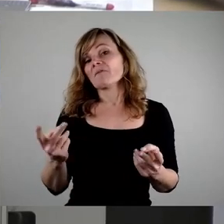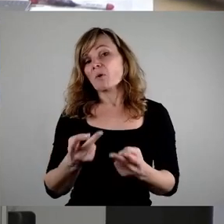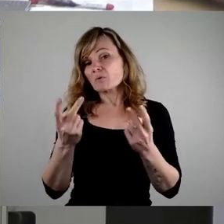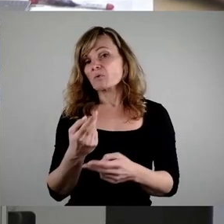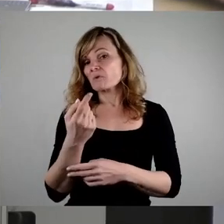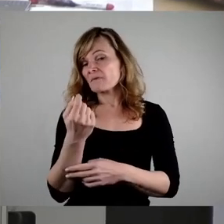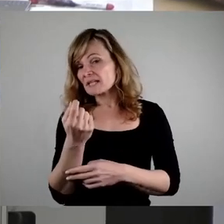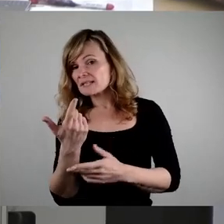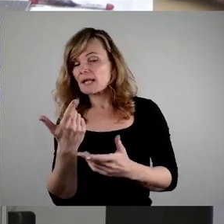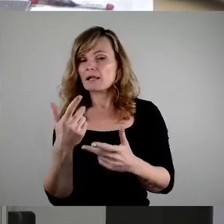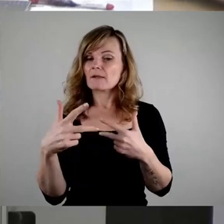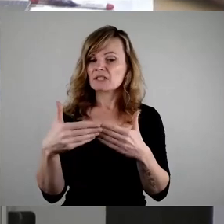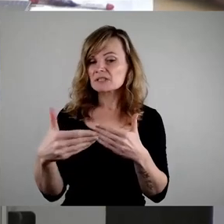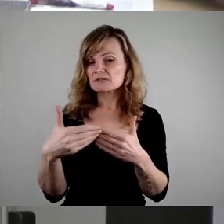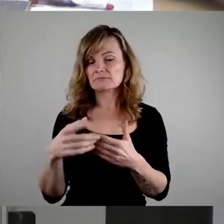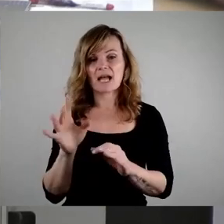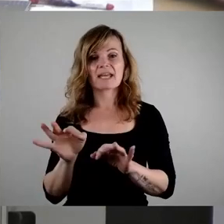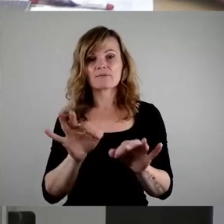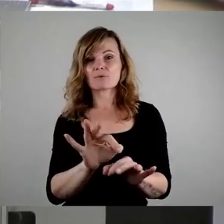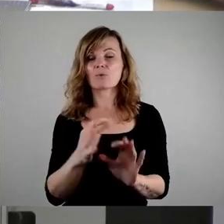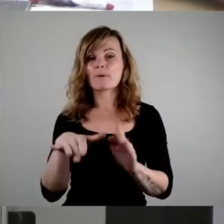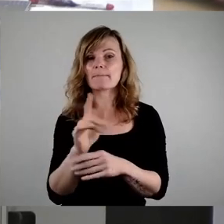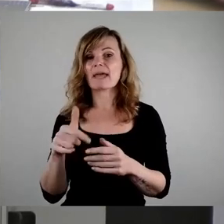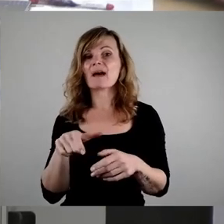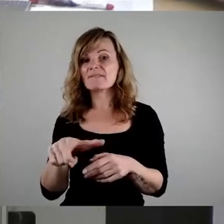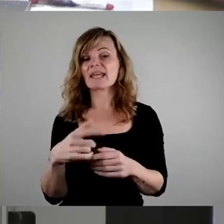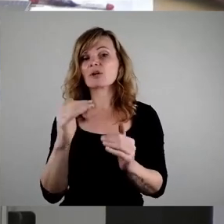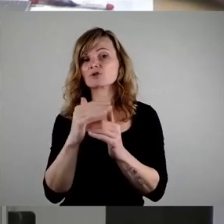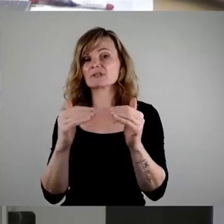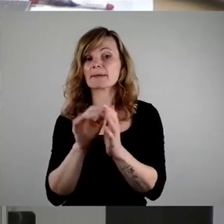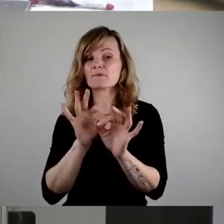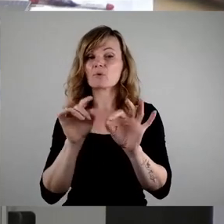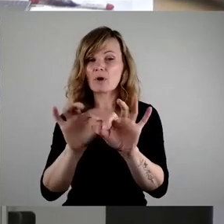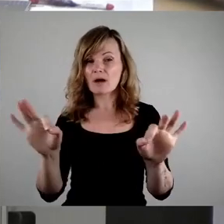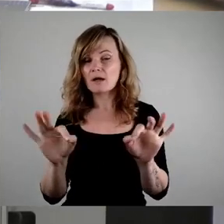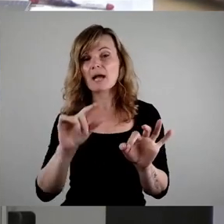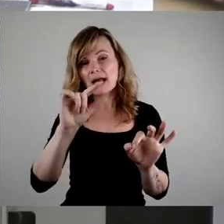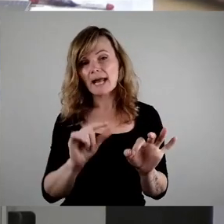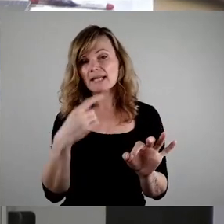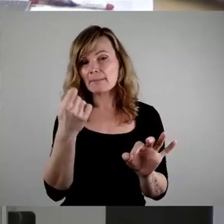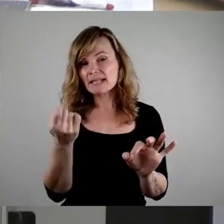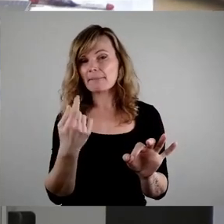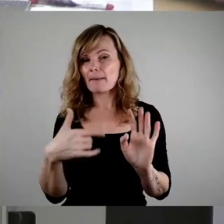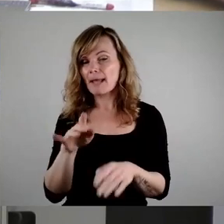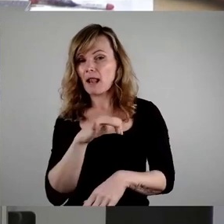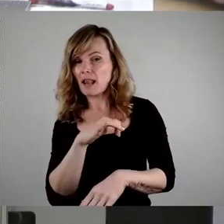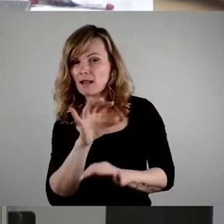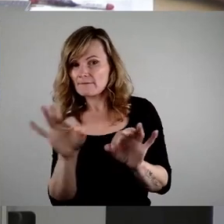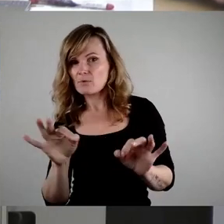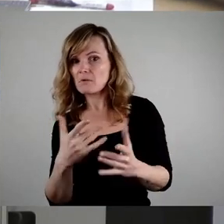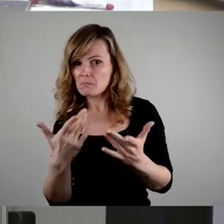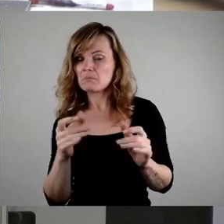Mehrwegsystemen für kleinere Betriebe attraktiv machen? Das sind Fragen, die sollen